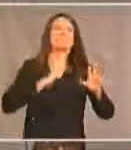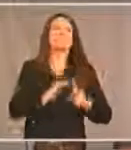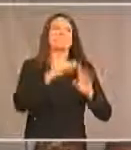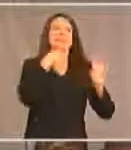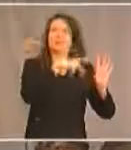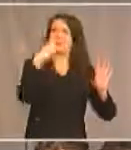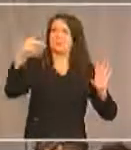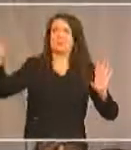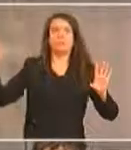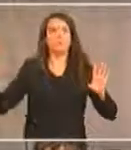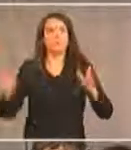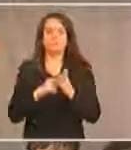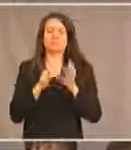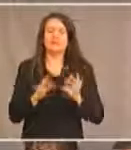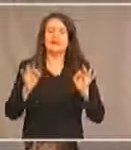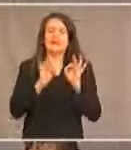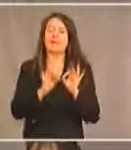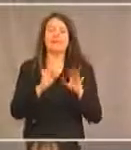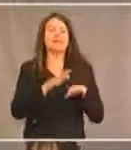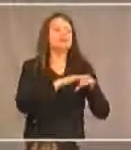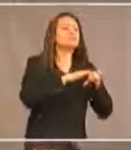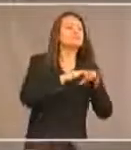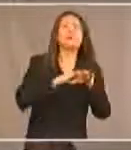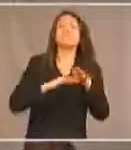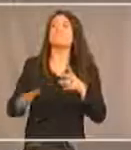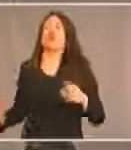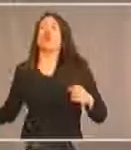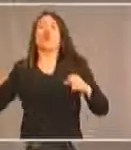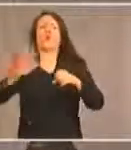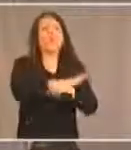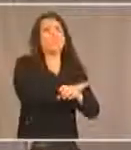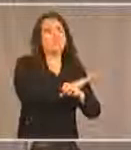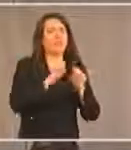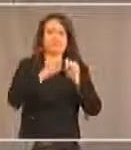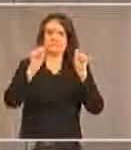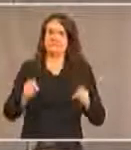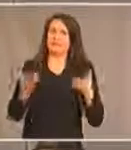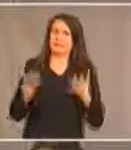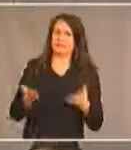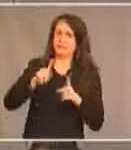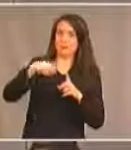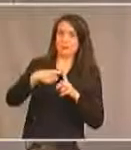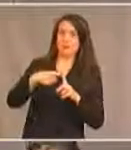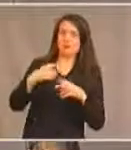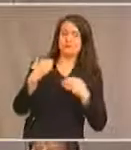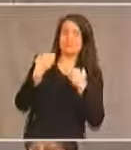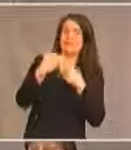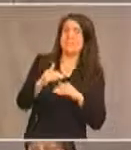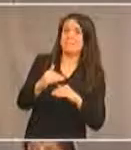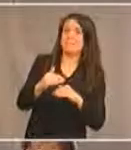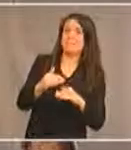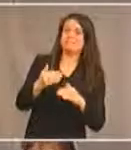Il est important qu'un survol complet du système actuel et de ses limitations